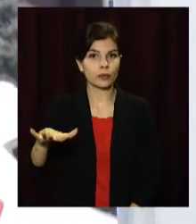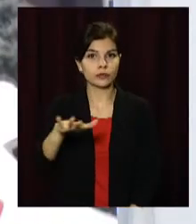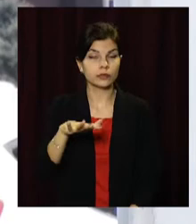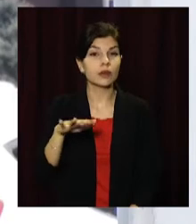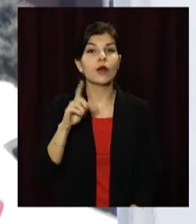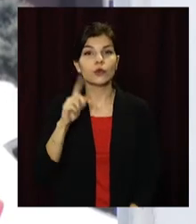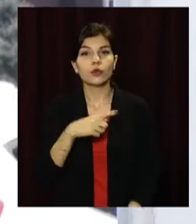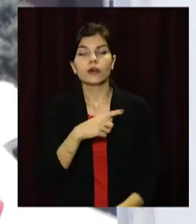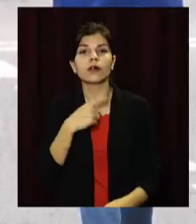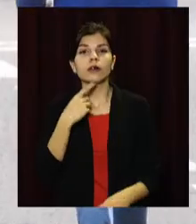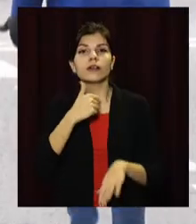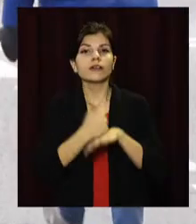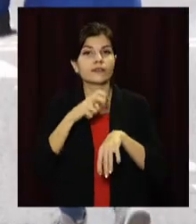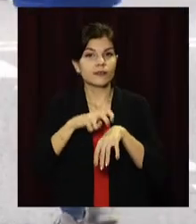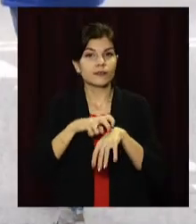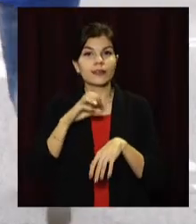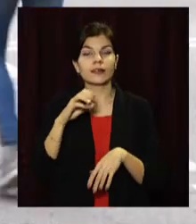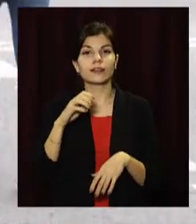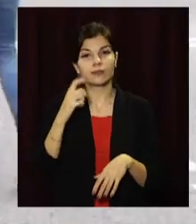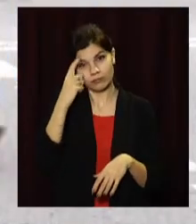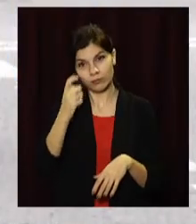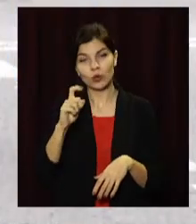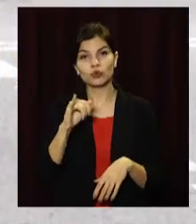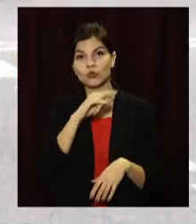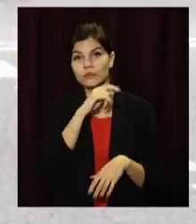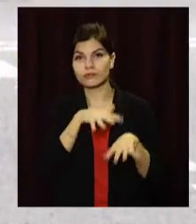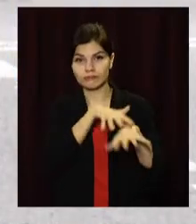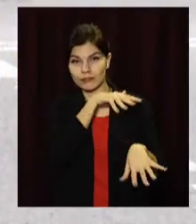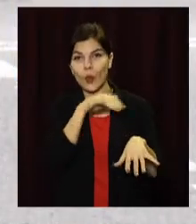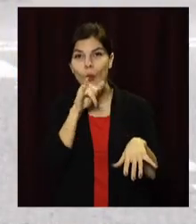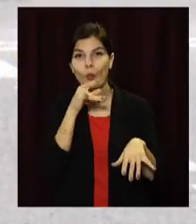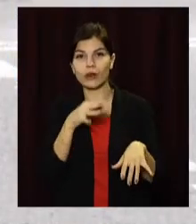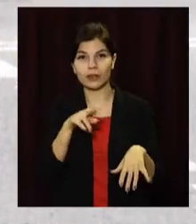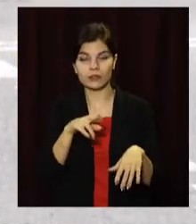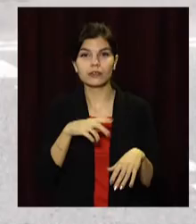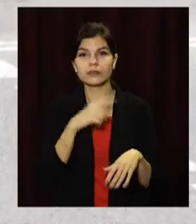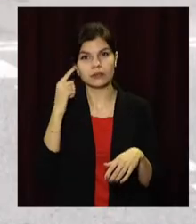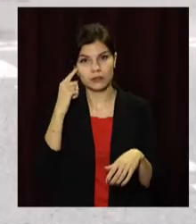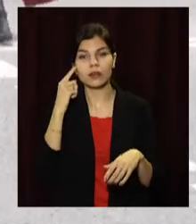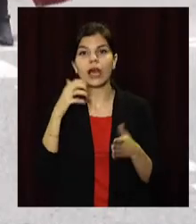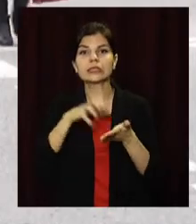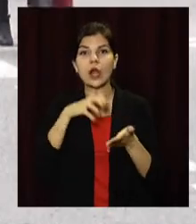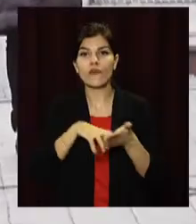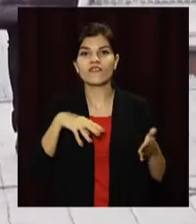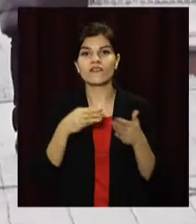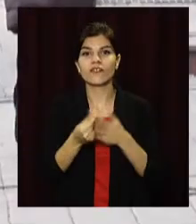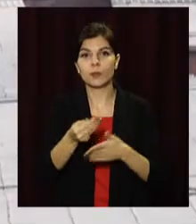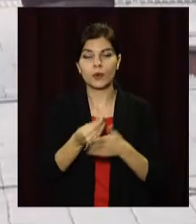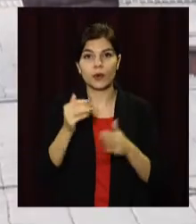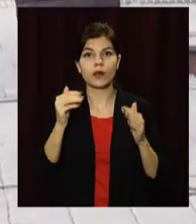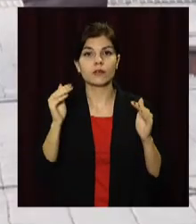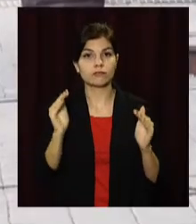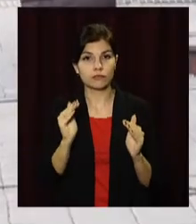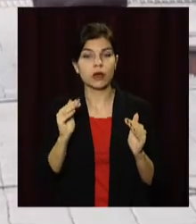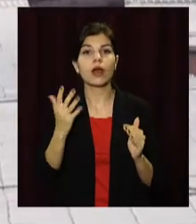Крім того, головний санлікар України повідомив, що уряд спростив процедуру отримання гарантованих страхових виплат тим родинам, у